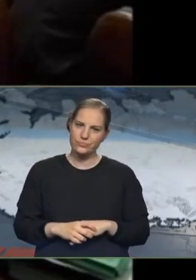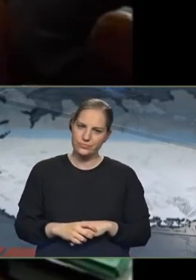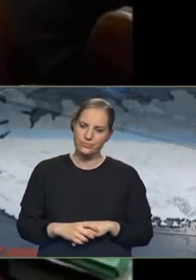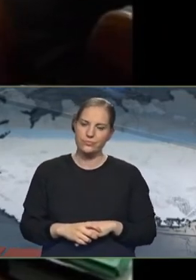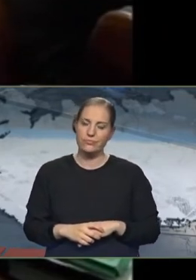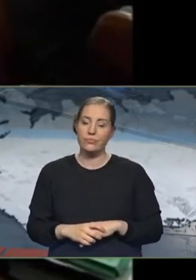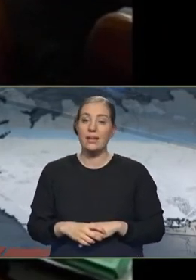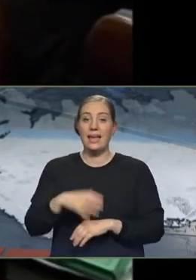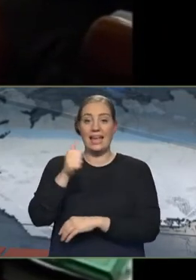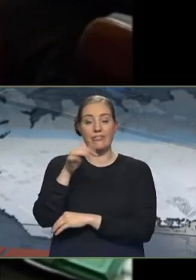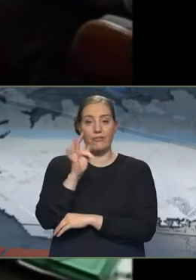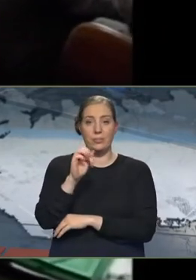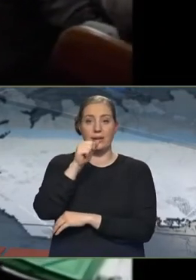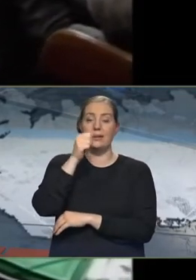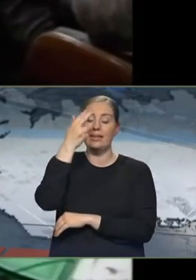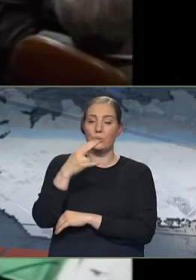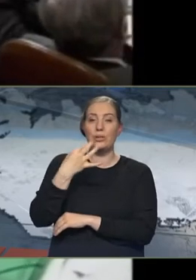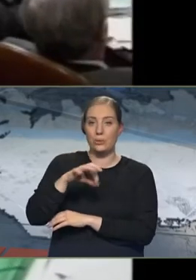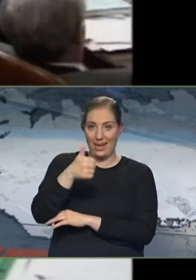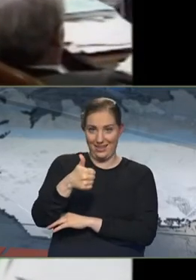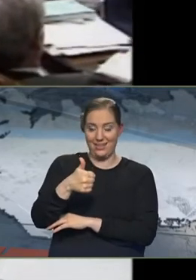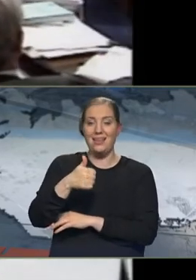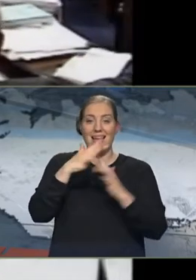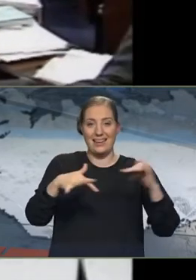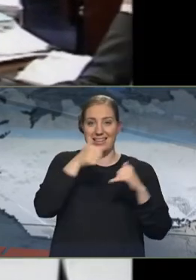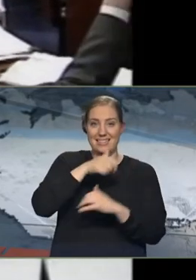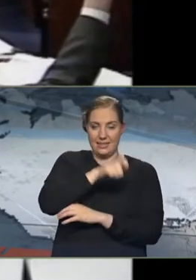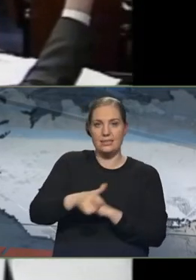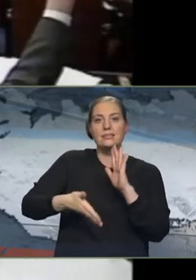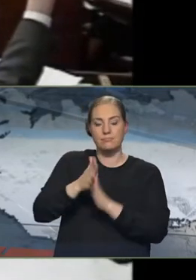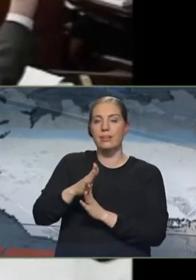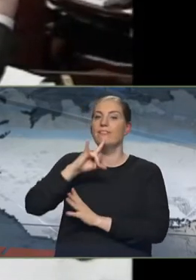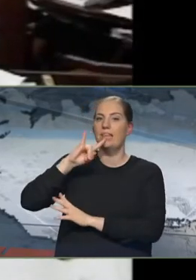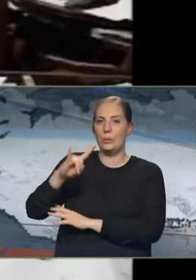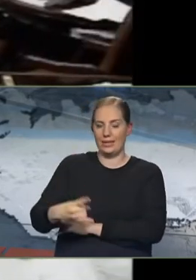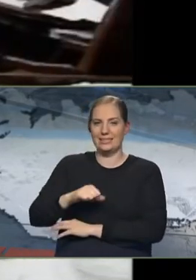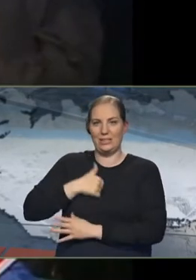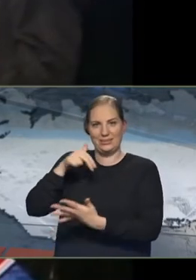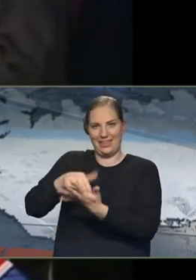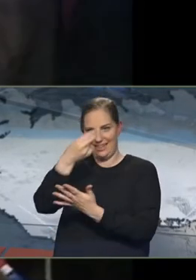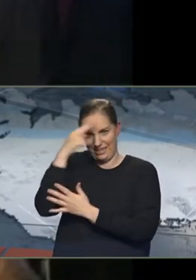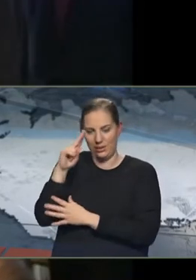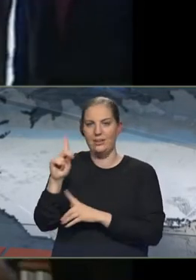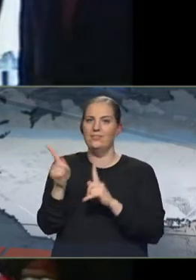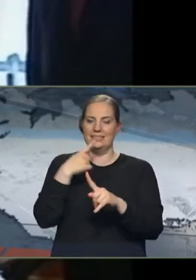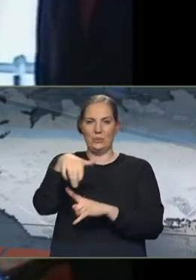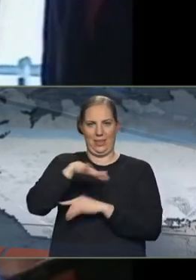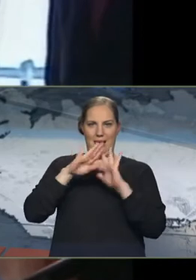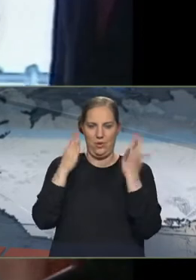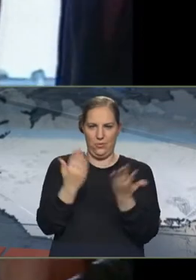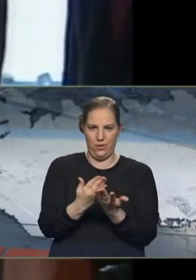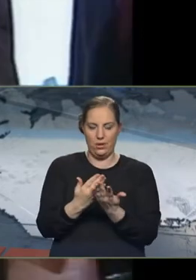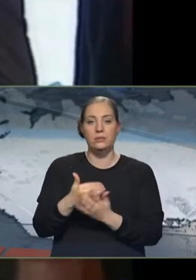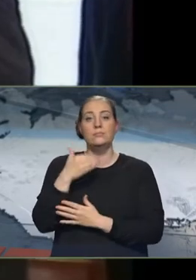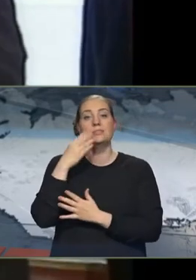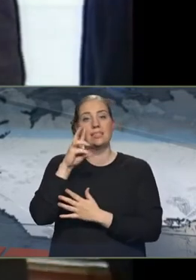11. februar 1998 samþykti alþingi Íslendinga að viðurkendur sjálfstæðið fyrst þjóða. Stjórnmólasamband var svo tekið